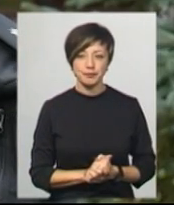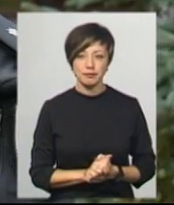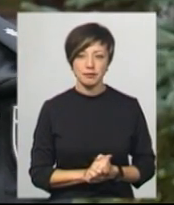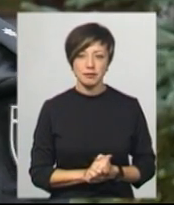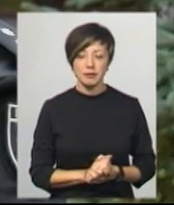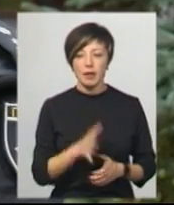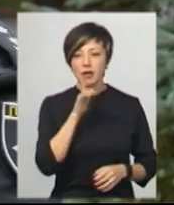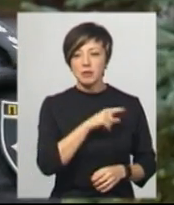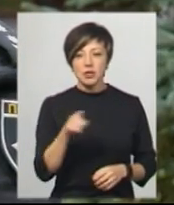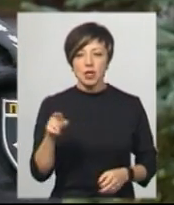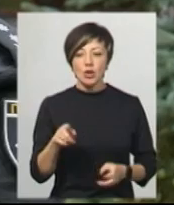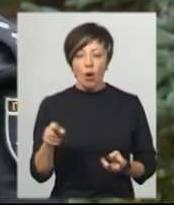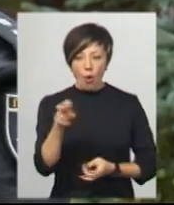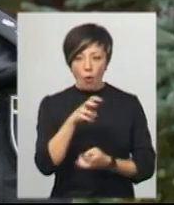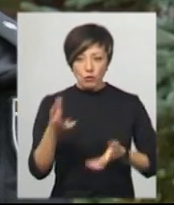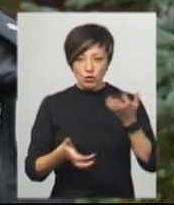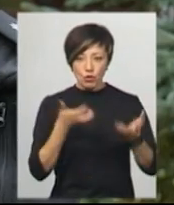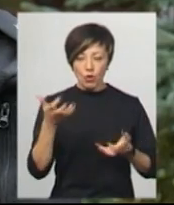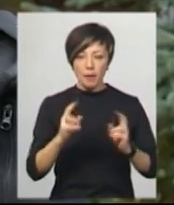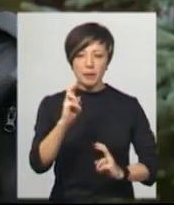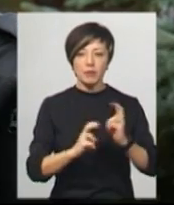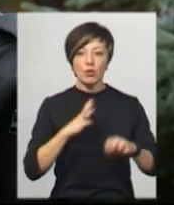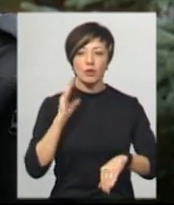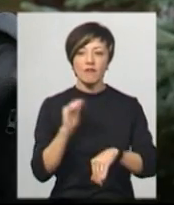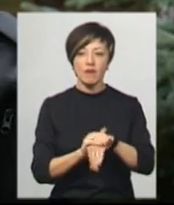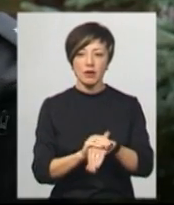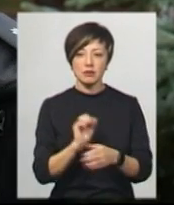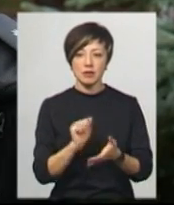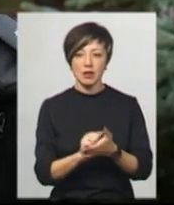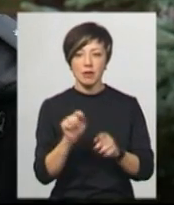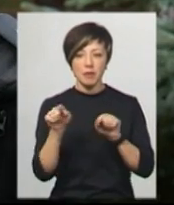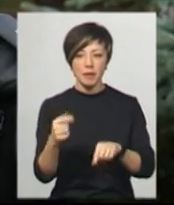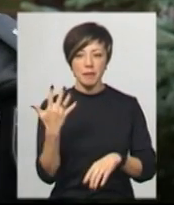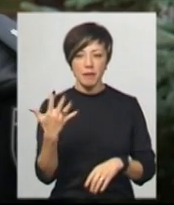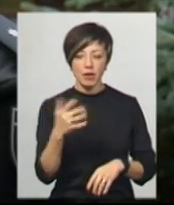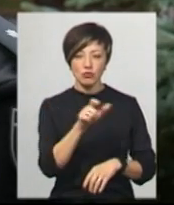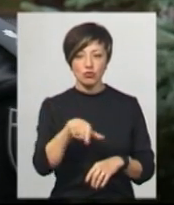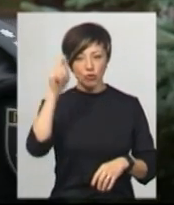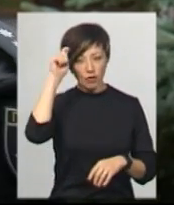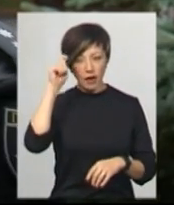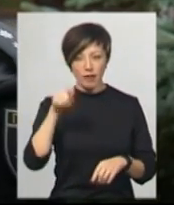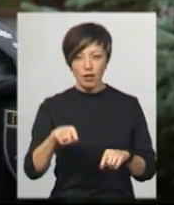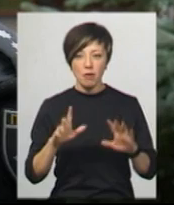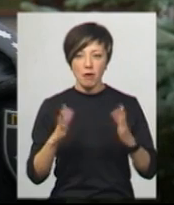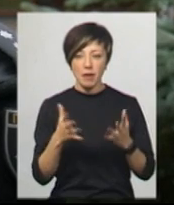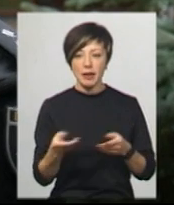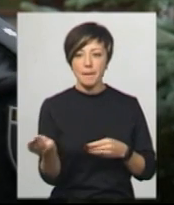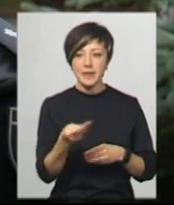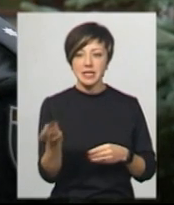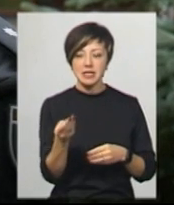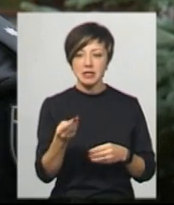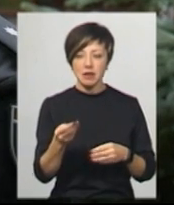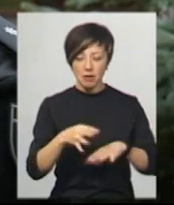Під час обшуку на підприємстві було задокументовано факт перебування там п'яти чоловіків, які на той момент пересіювали зерно.